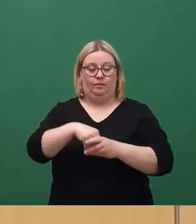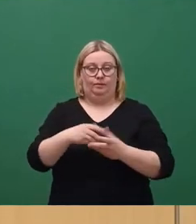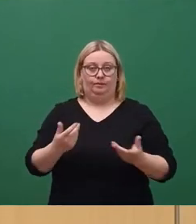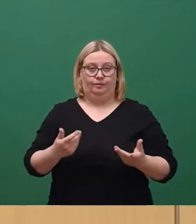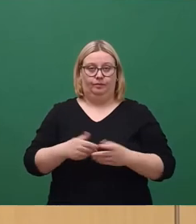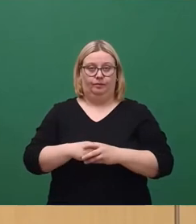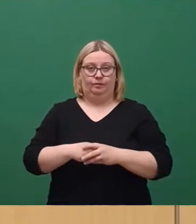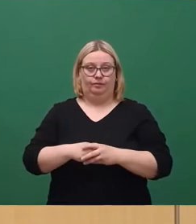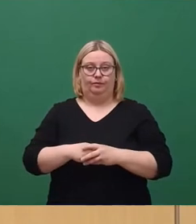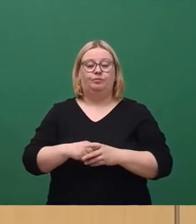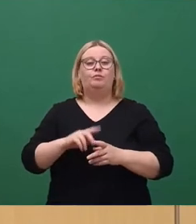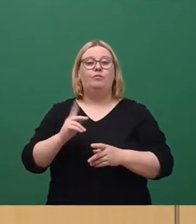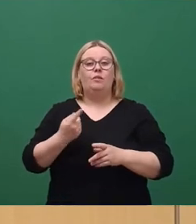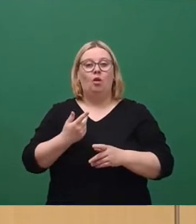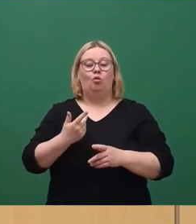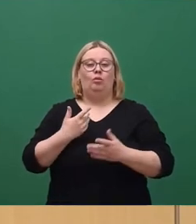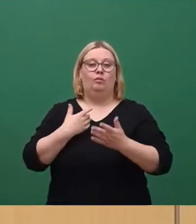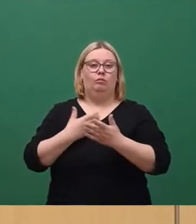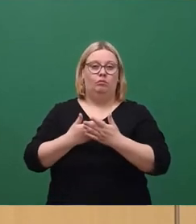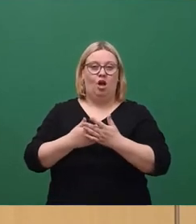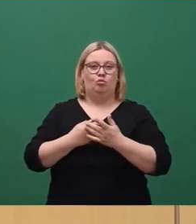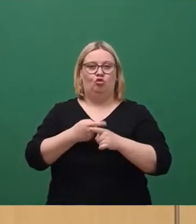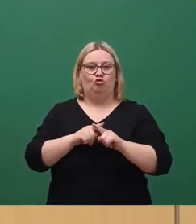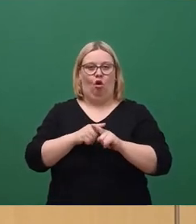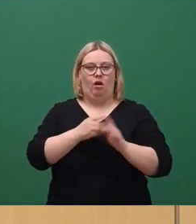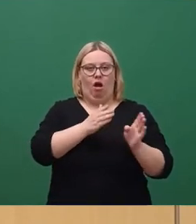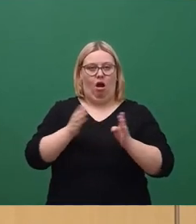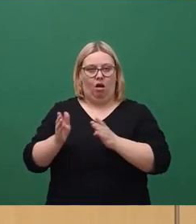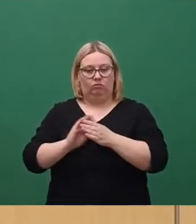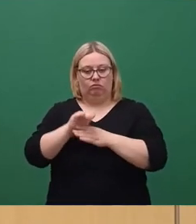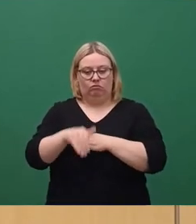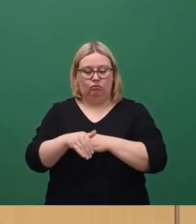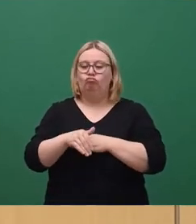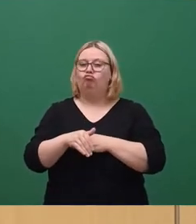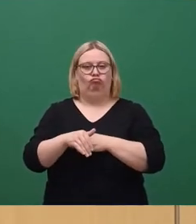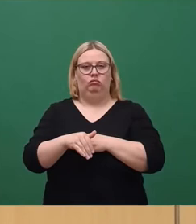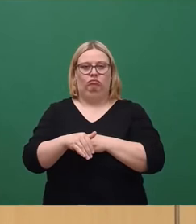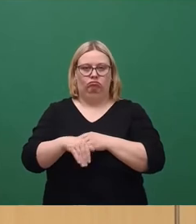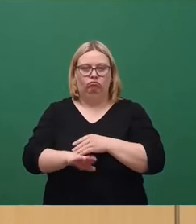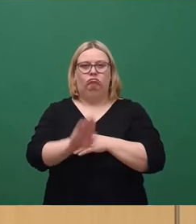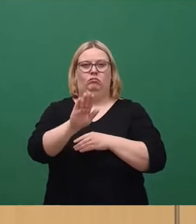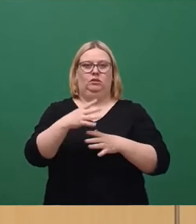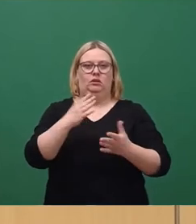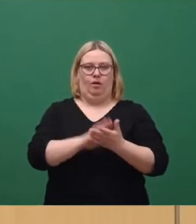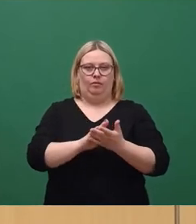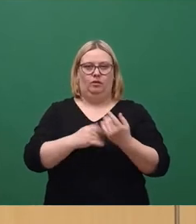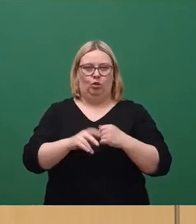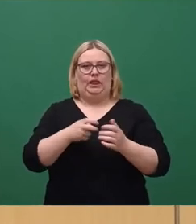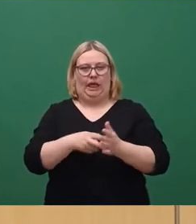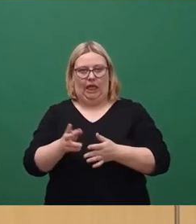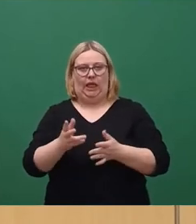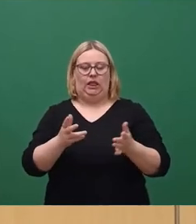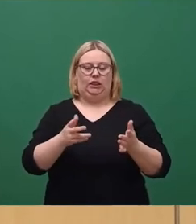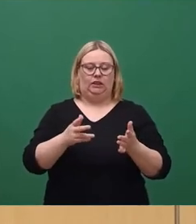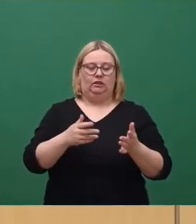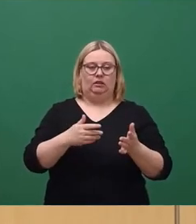Auch die befürchteten Einbrüche in den Steuerarten konnten 2020 noch nicht im vollen Umfang registriert werden, was